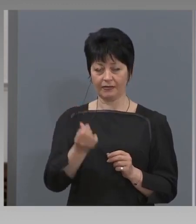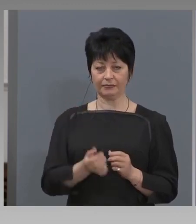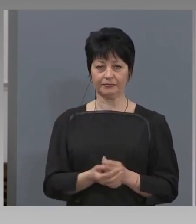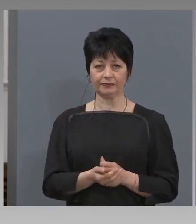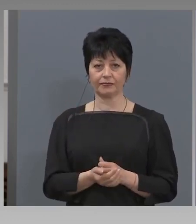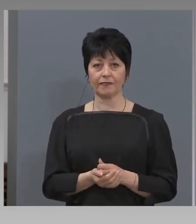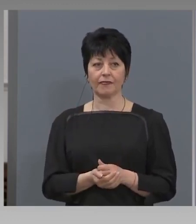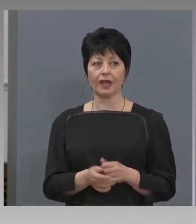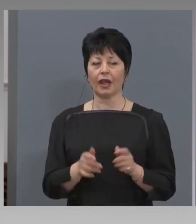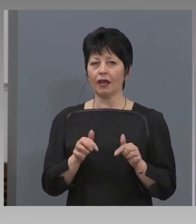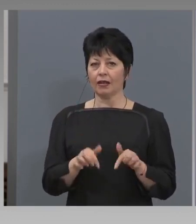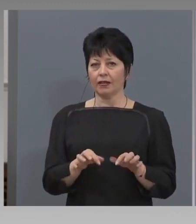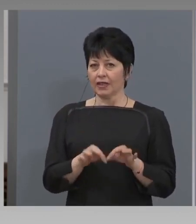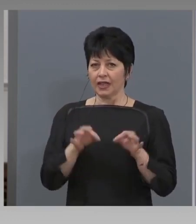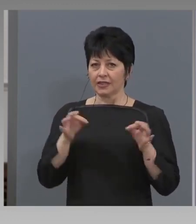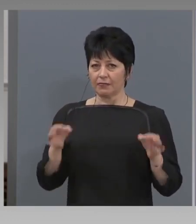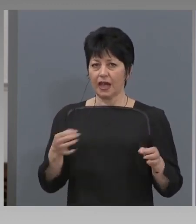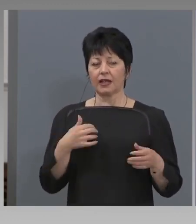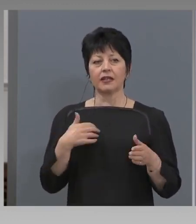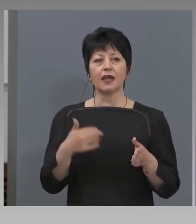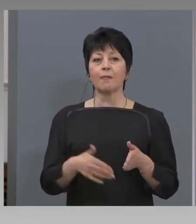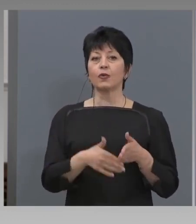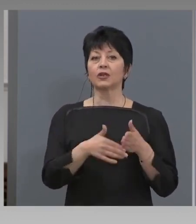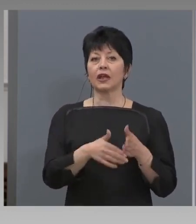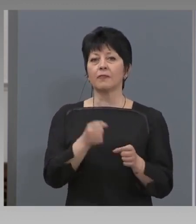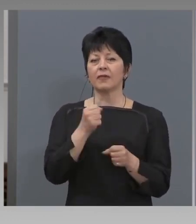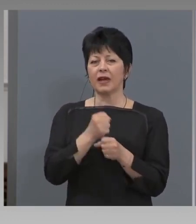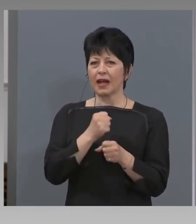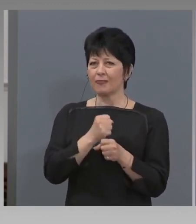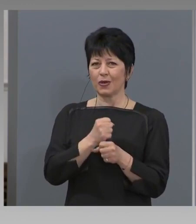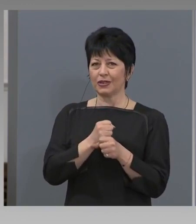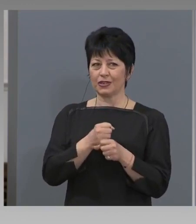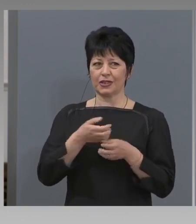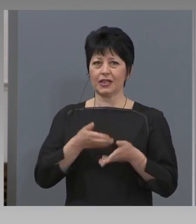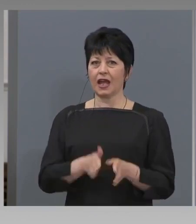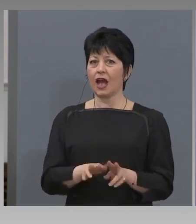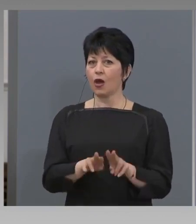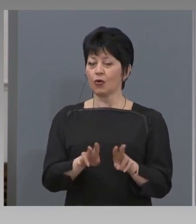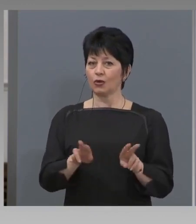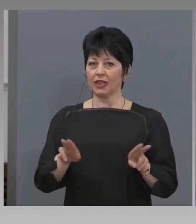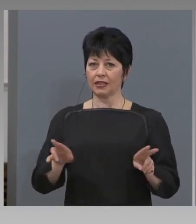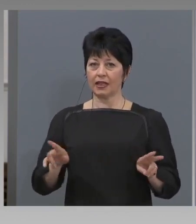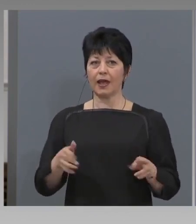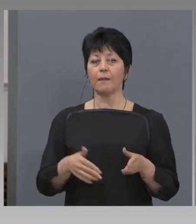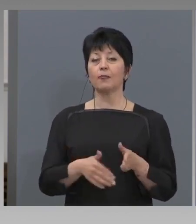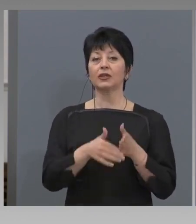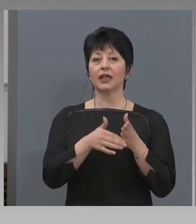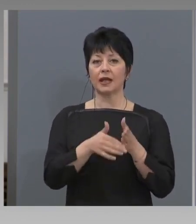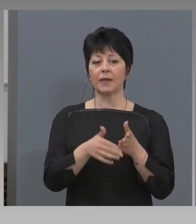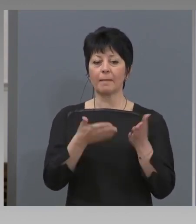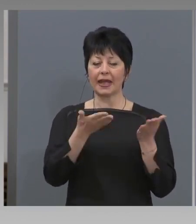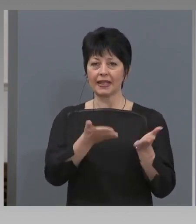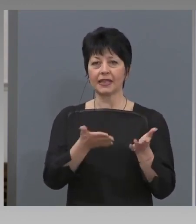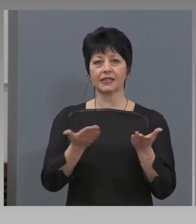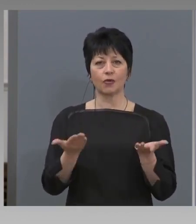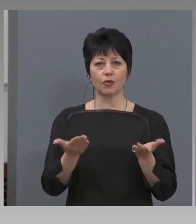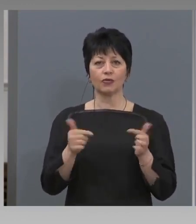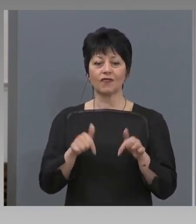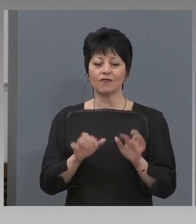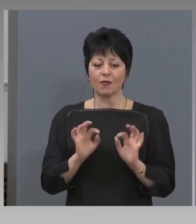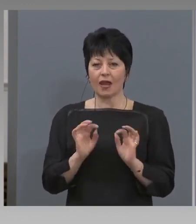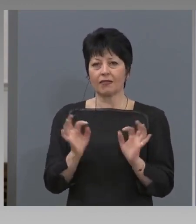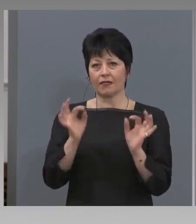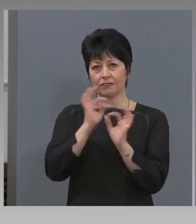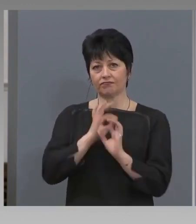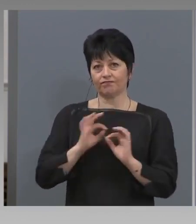С тази мярка ние подкрепяме работещите родители, подкрепяме тези, които в момента нямат друга възможност